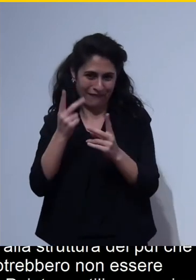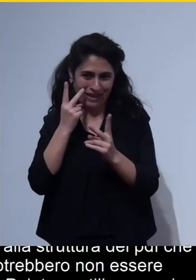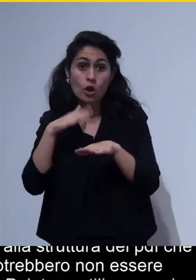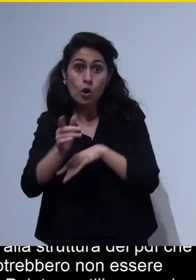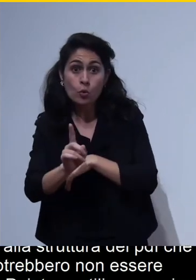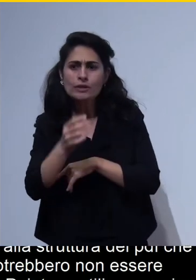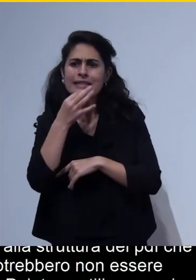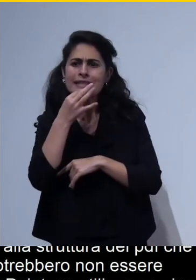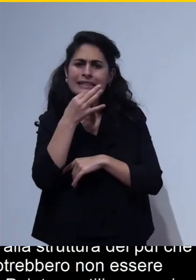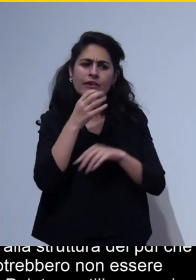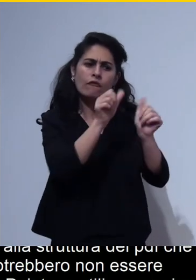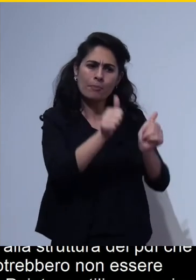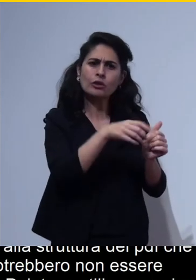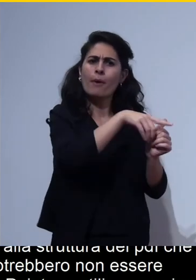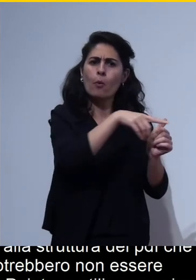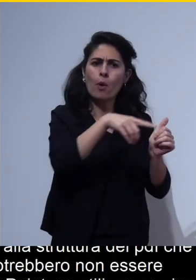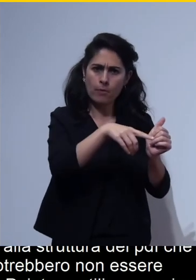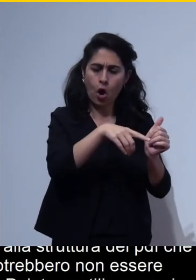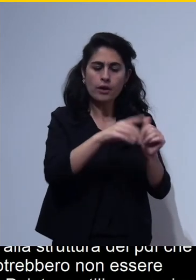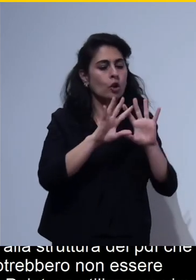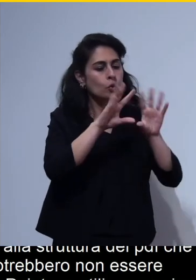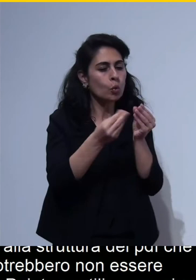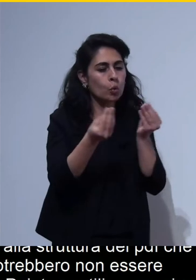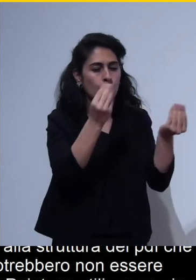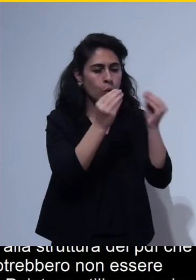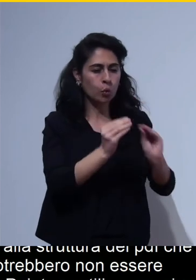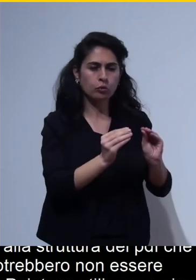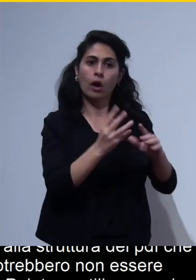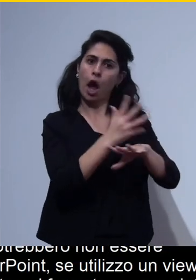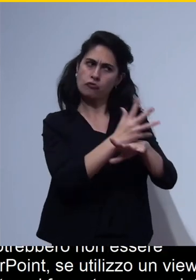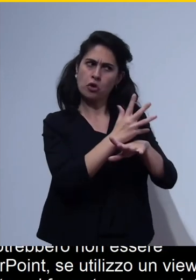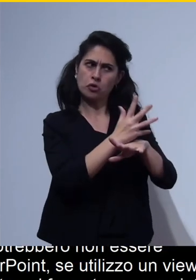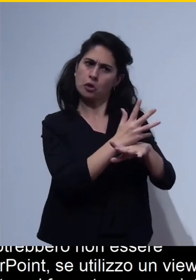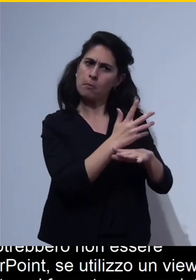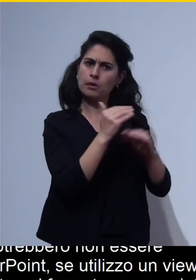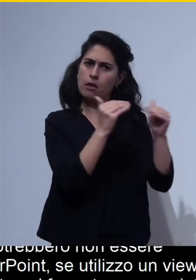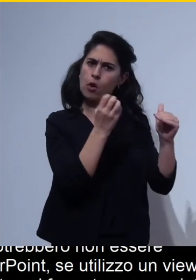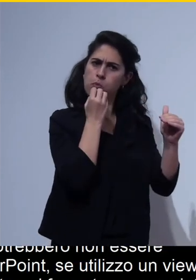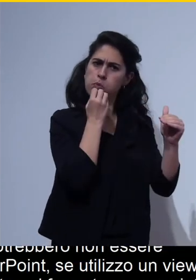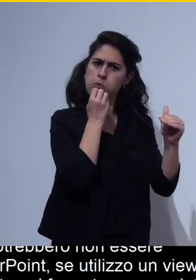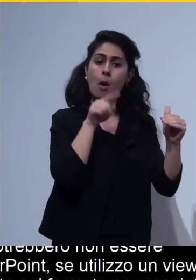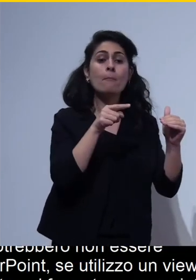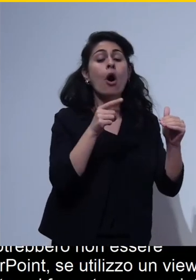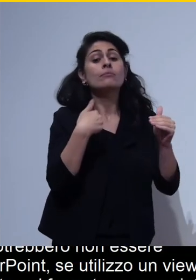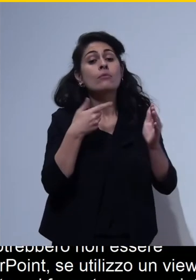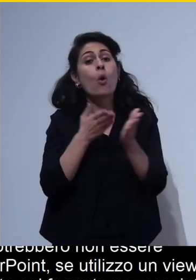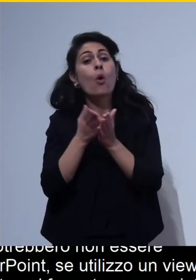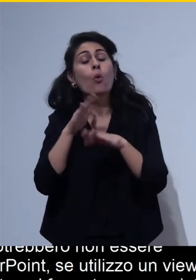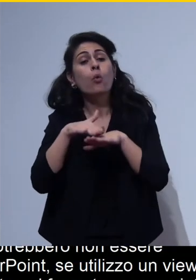presente nel formato PowerPoint, che quindi magari garantisce un certo livello di accessibilità, poi sia effettivamente disponibile